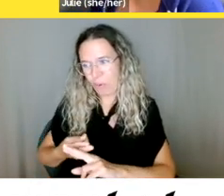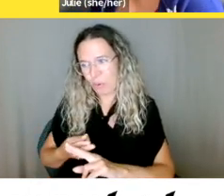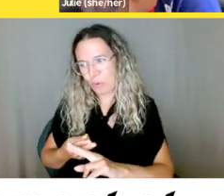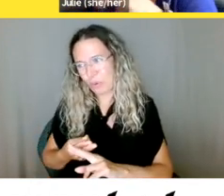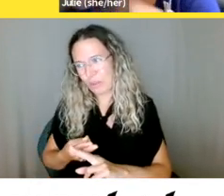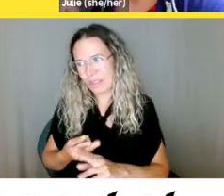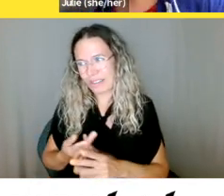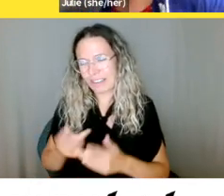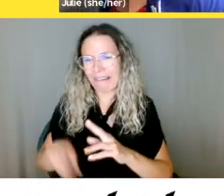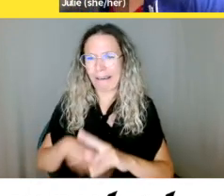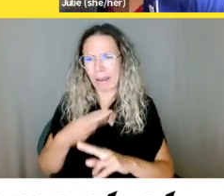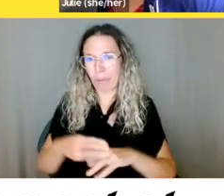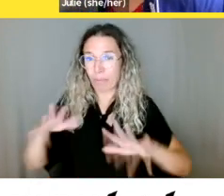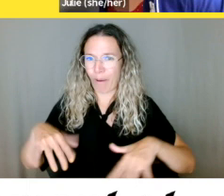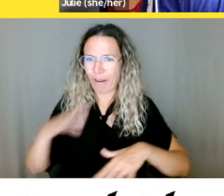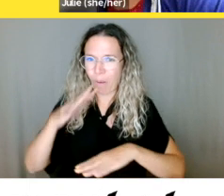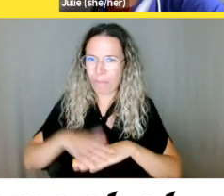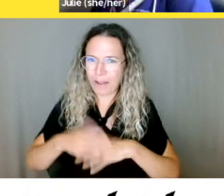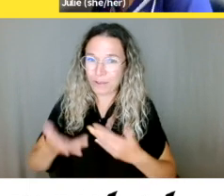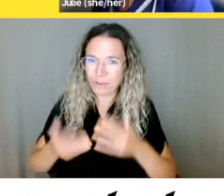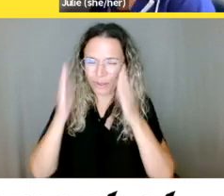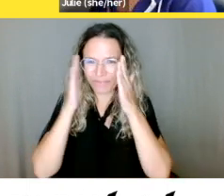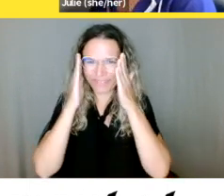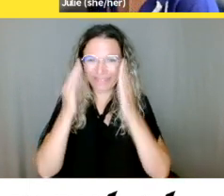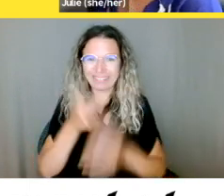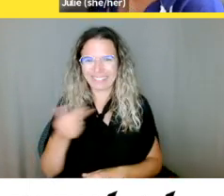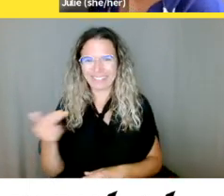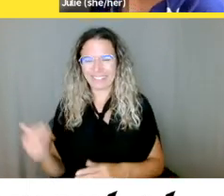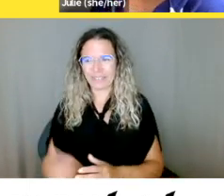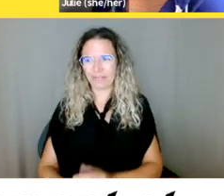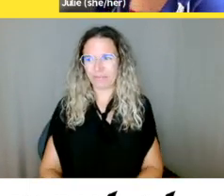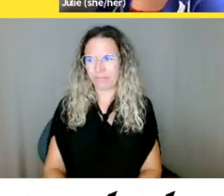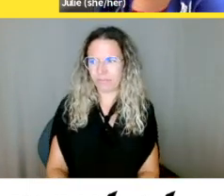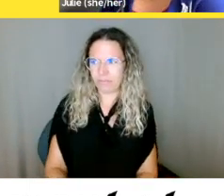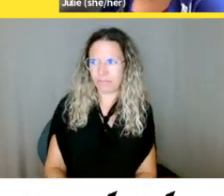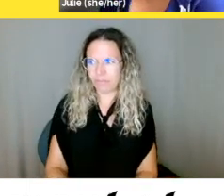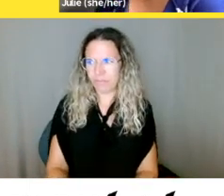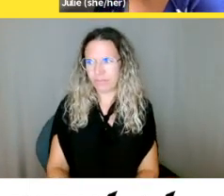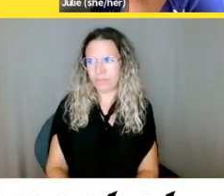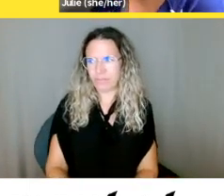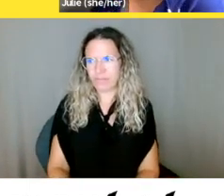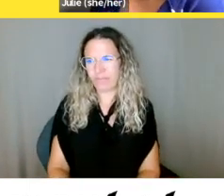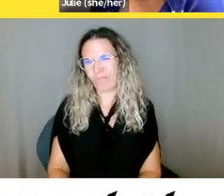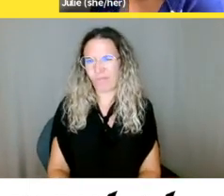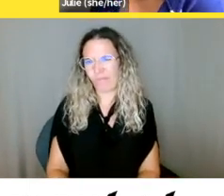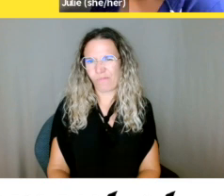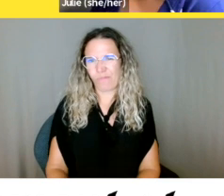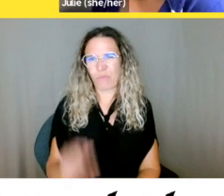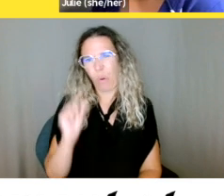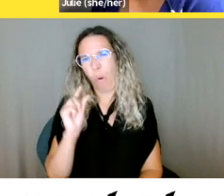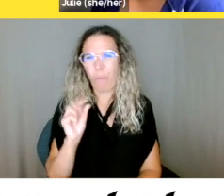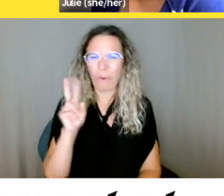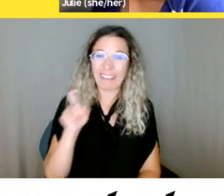Donc, c'est pour ça que c'est un petit peu une question piège. Donc, oui, comme Laetitia a dit, vous pouvez contacter l